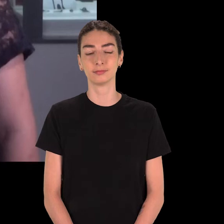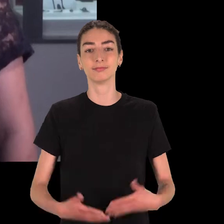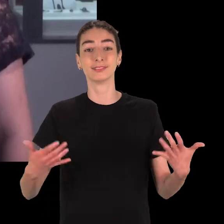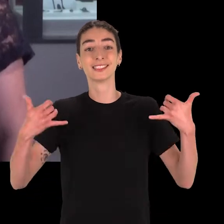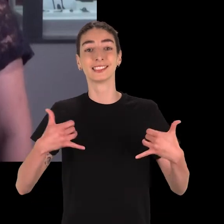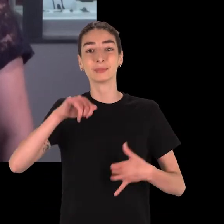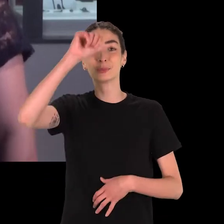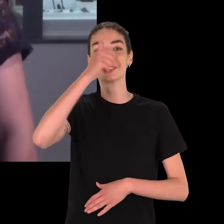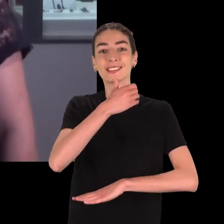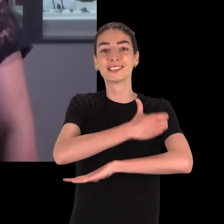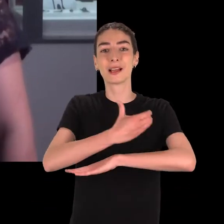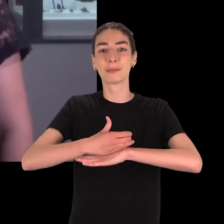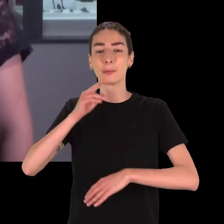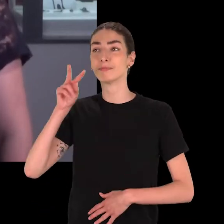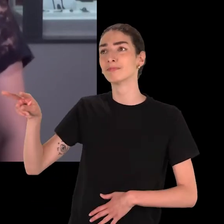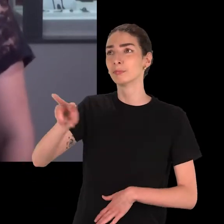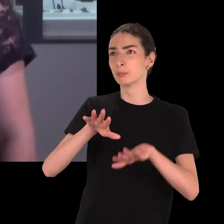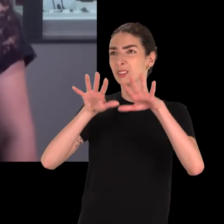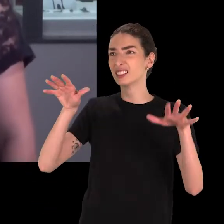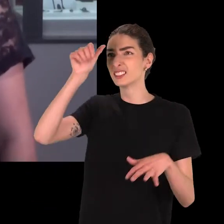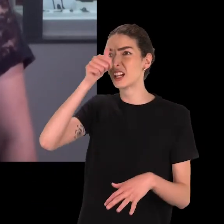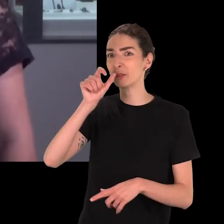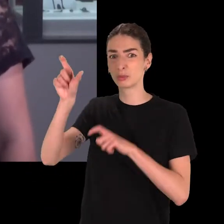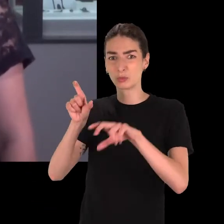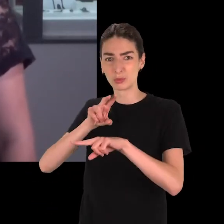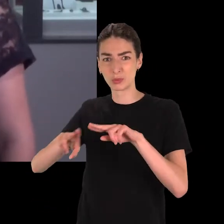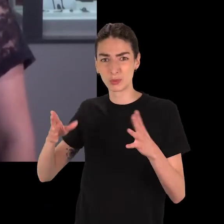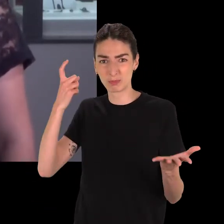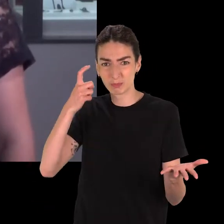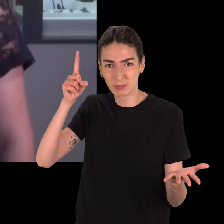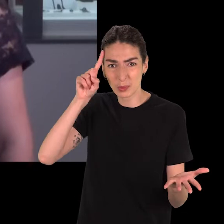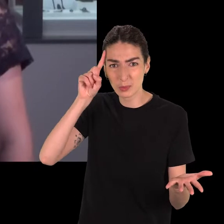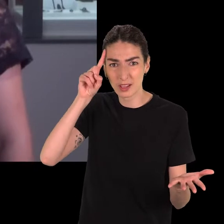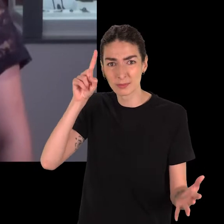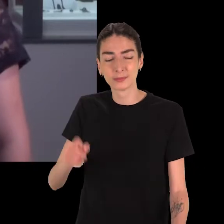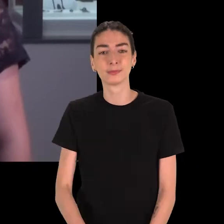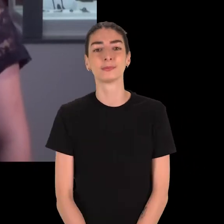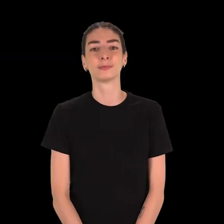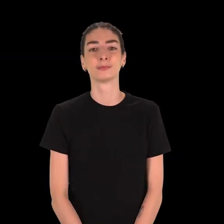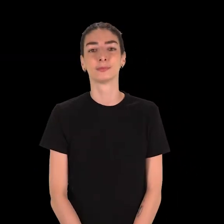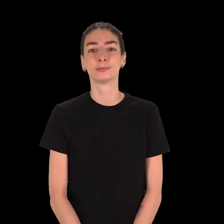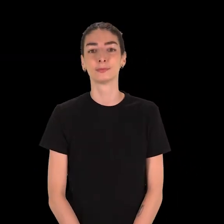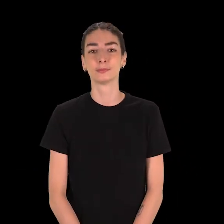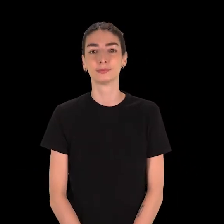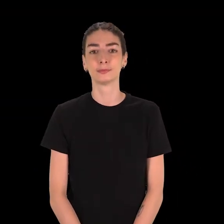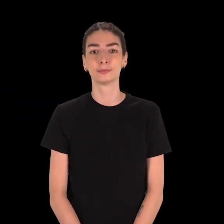Quand on visite le musée Saint-Raymond, on peut se demander pourquoi autant de statues représentent des personnes nues.